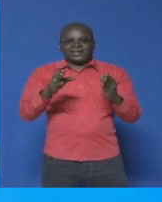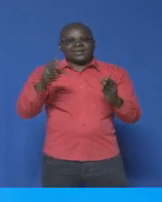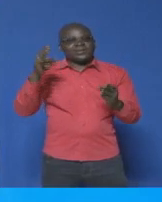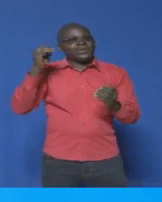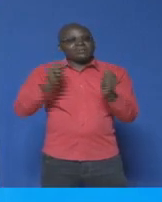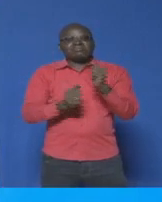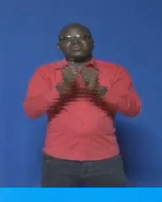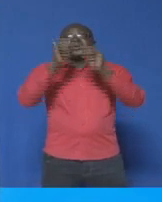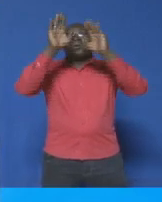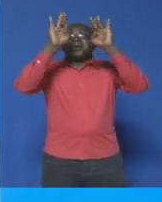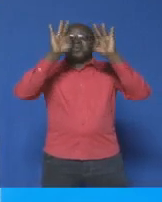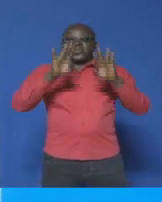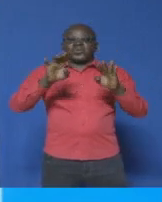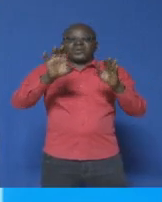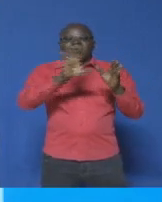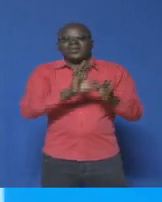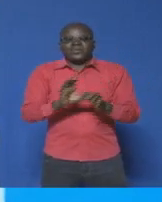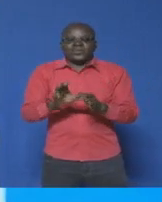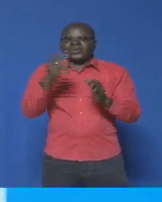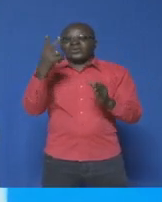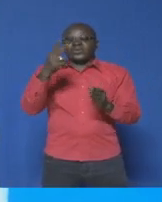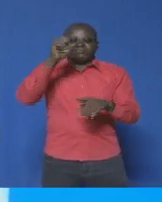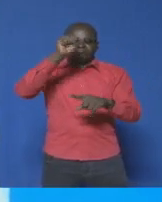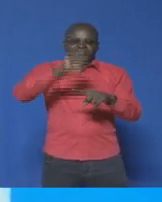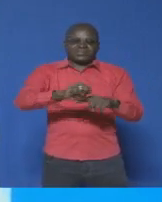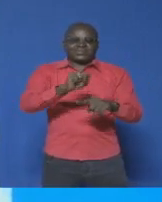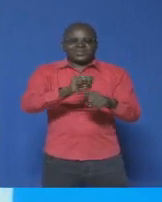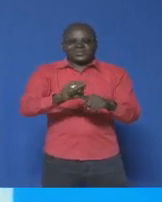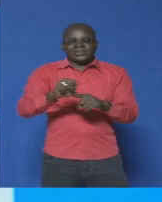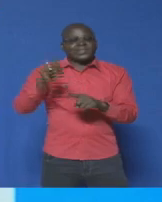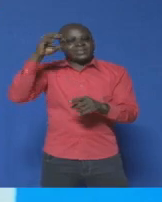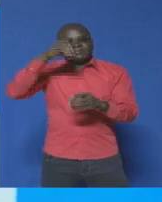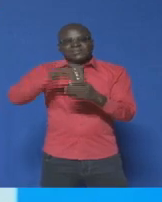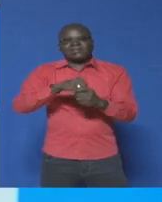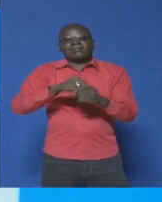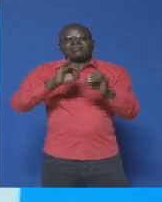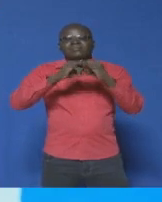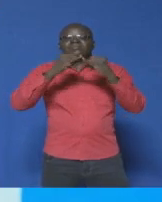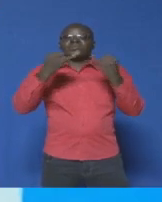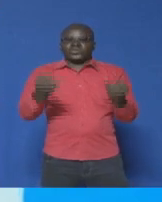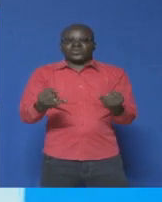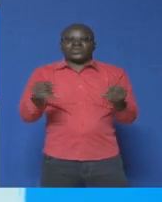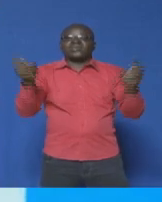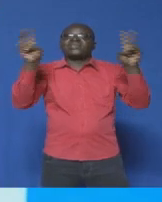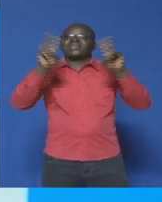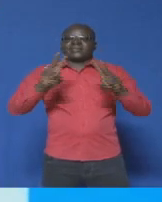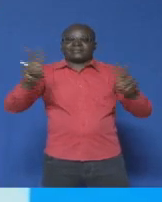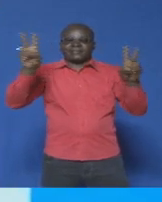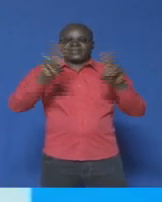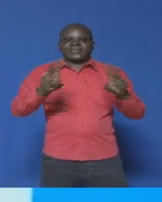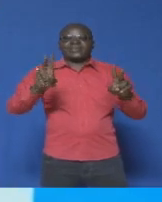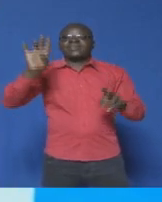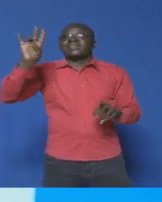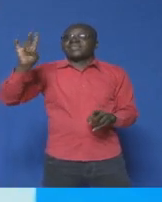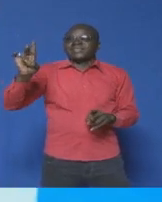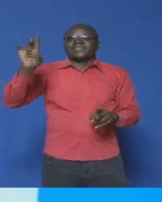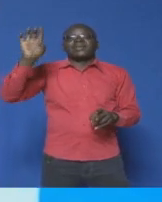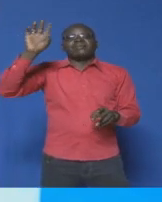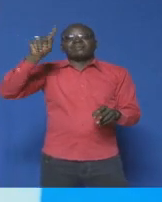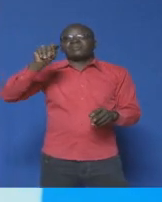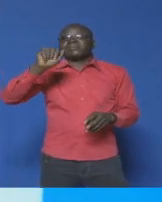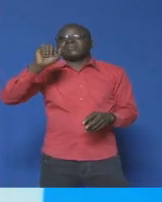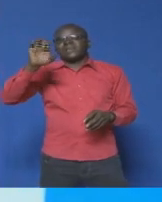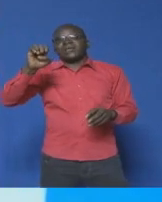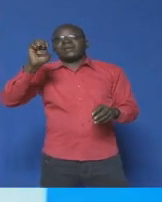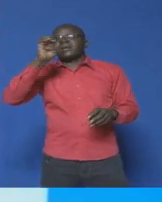coopération sont les deux grands sujets qui font la une des journaux ce vendredi. Le septième TAC et les eaux de pluie de ce 20